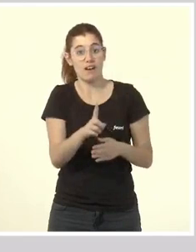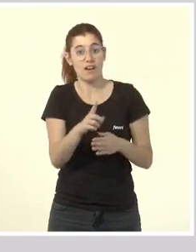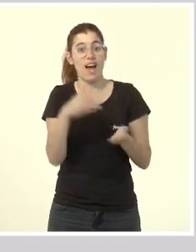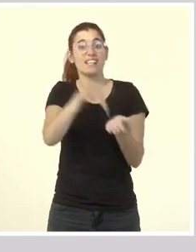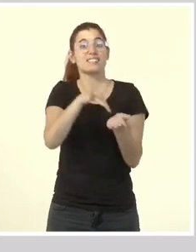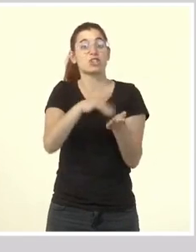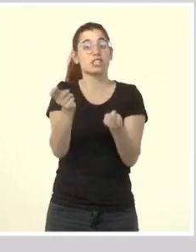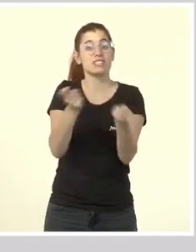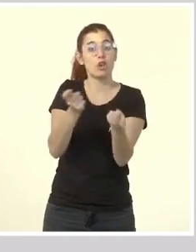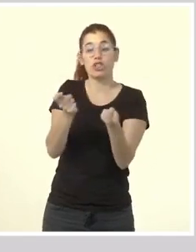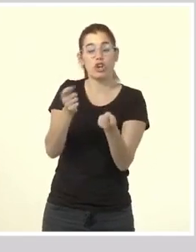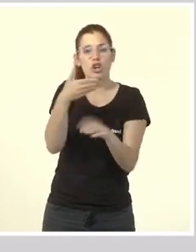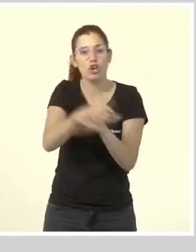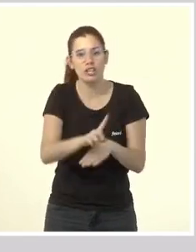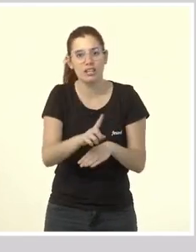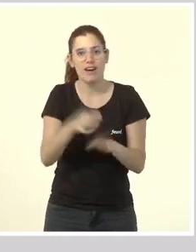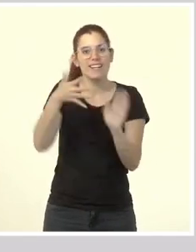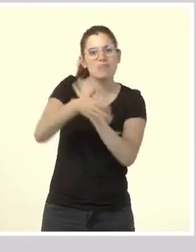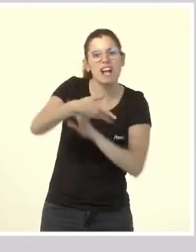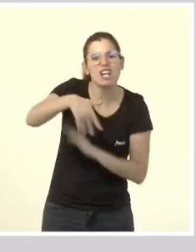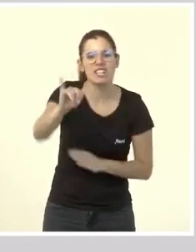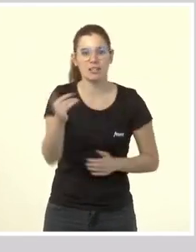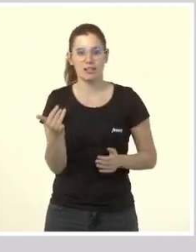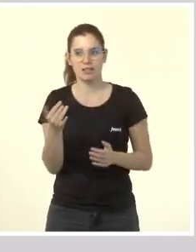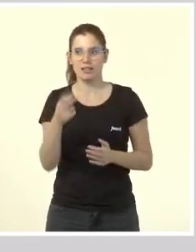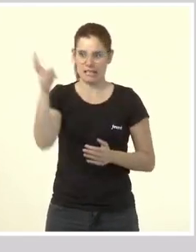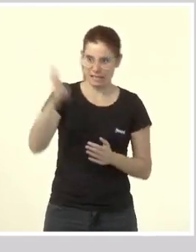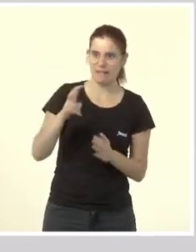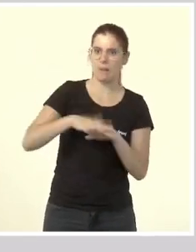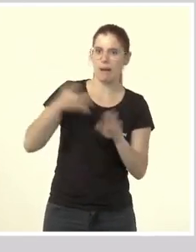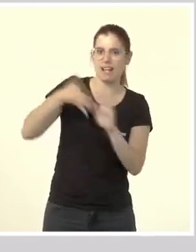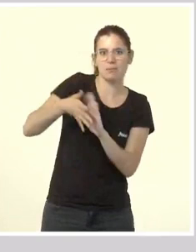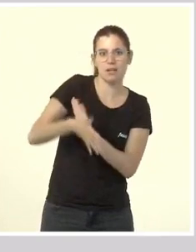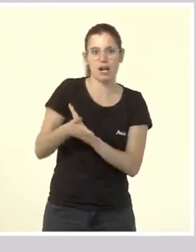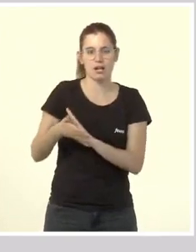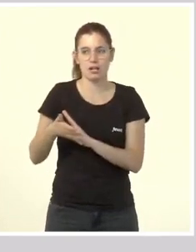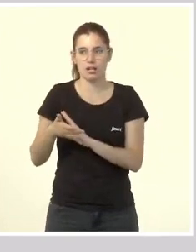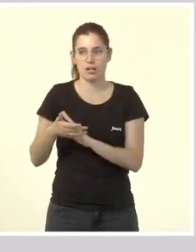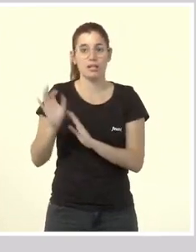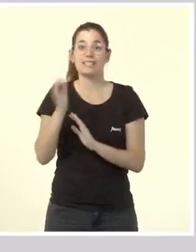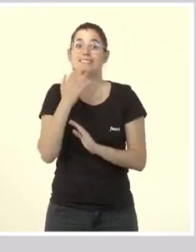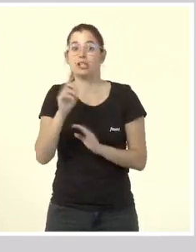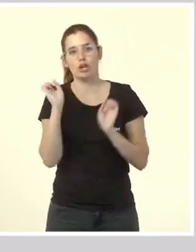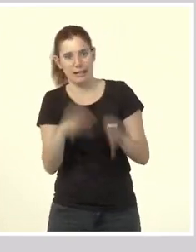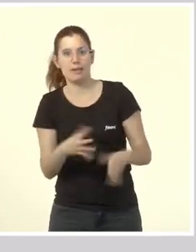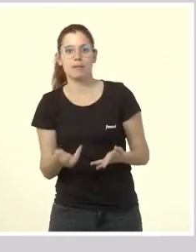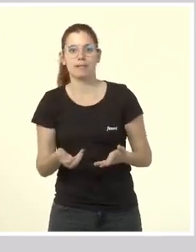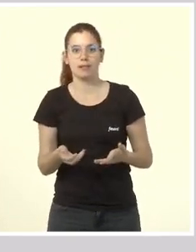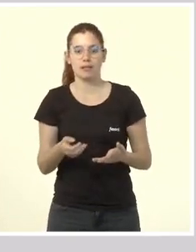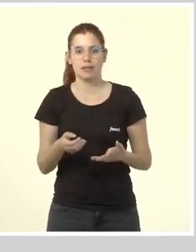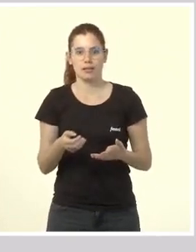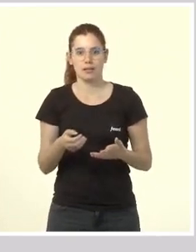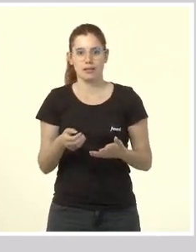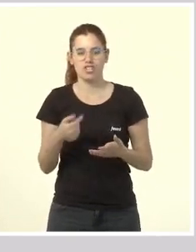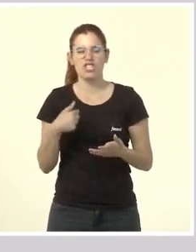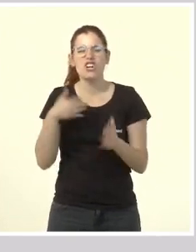haver dit que doni explicacions, que vinga i doni explicacions. I si no que se'n vaig, jo he